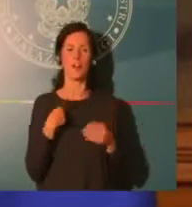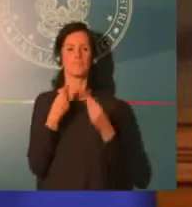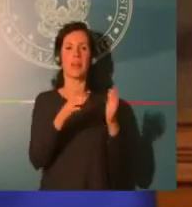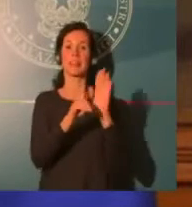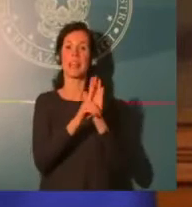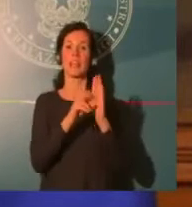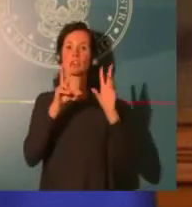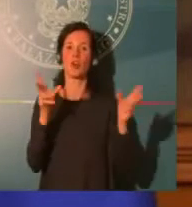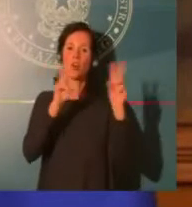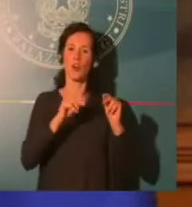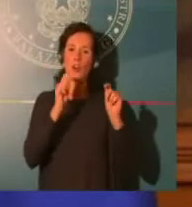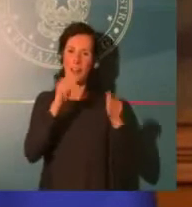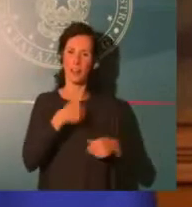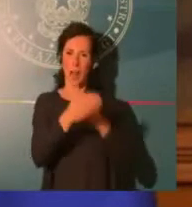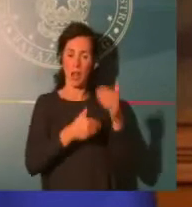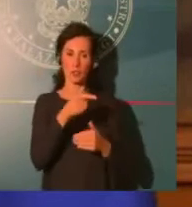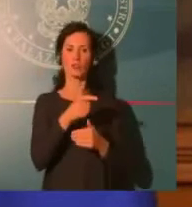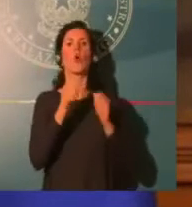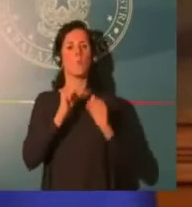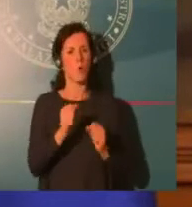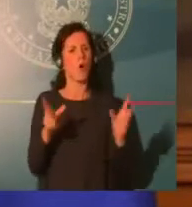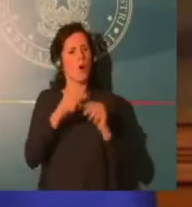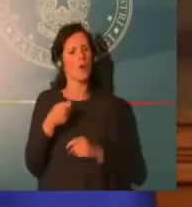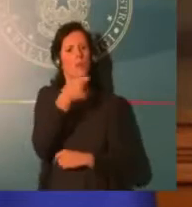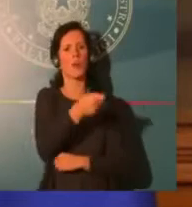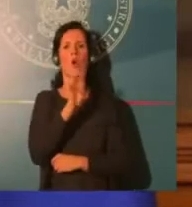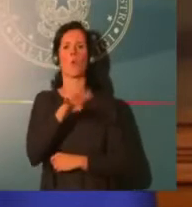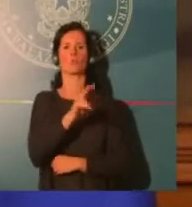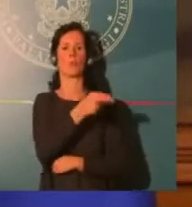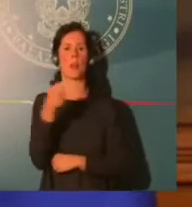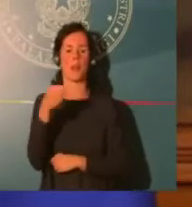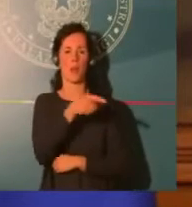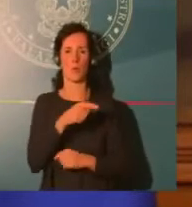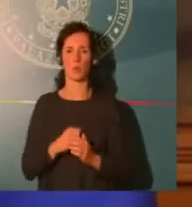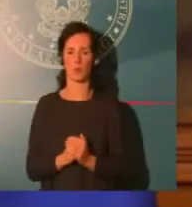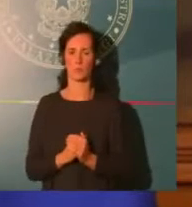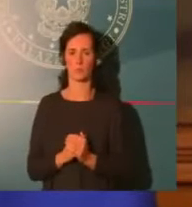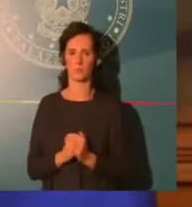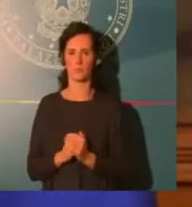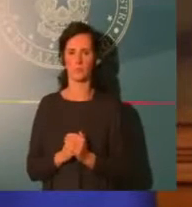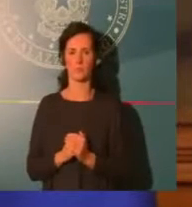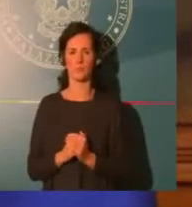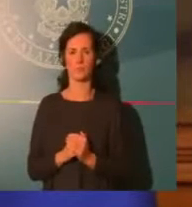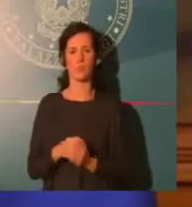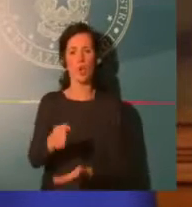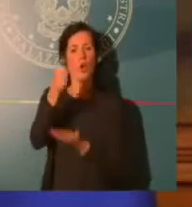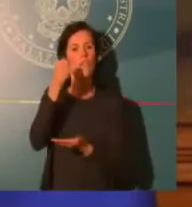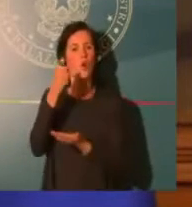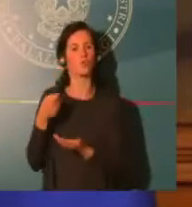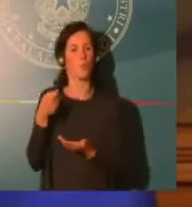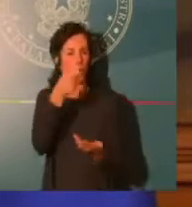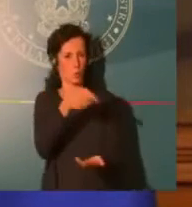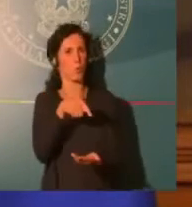le stesse categorie potranno beneficiare di alte misure. I ministri le indicheranno in dettaglio.